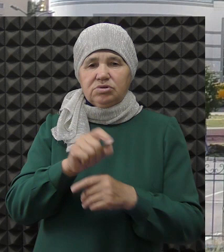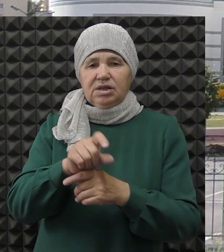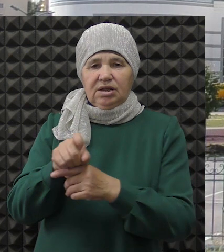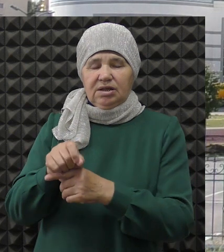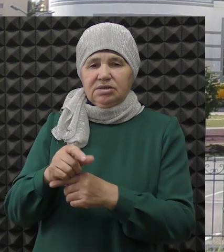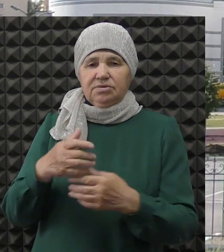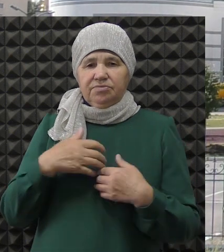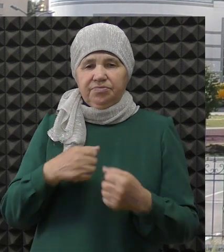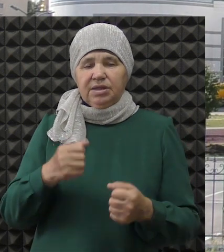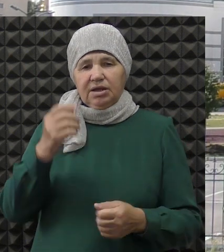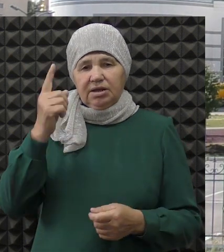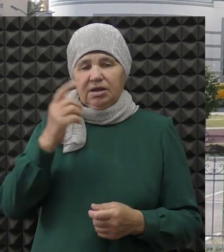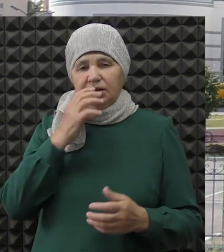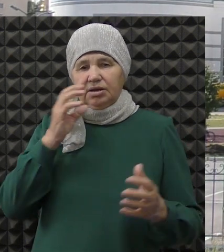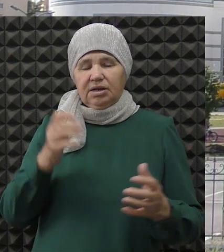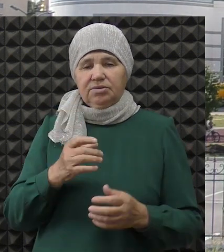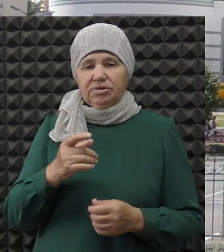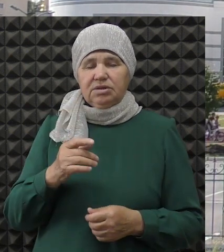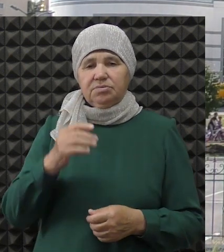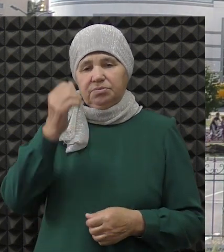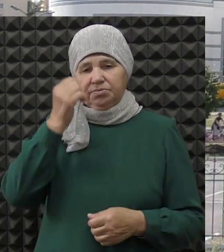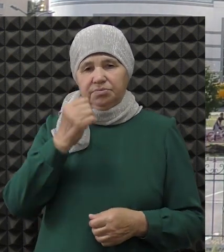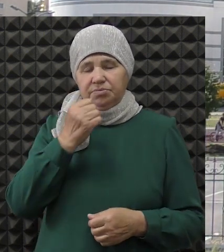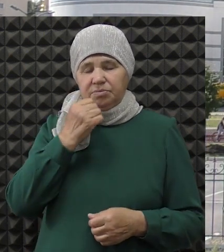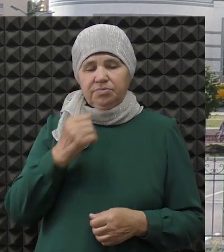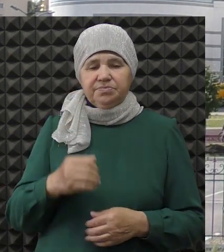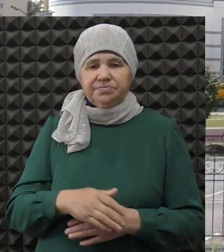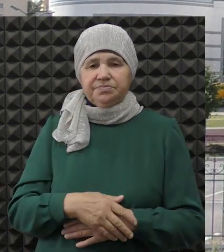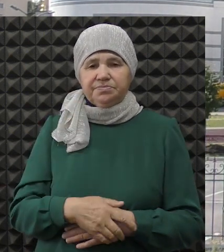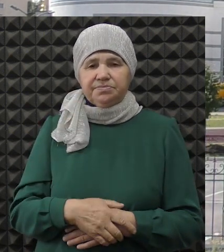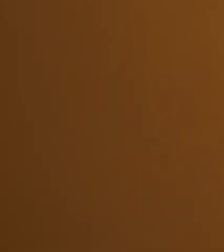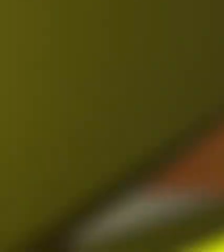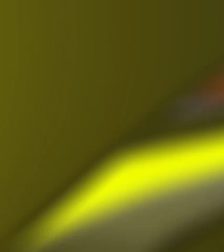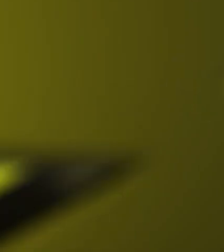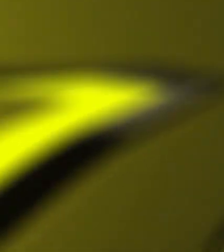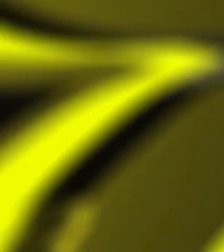Всех вам благ и да хранит вас Аллах. Ас-салам алейкум ва рахматуллахи ва барраката.